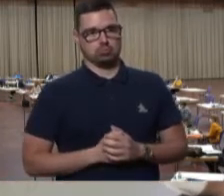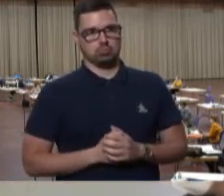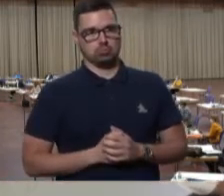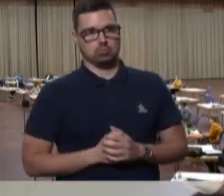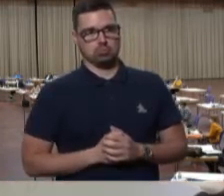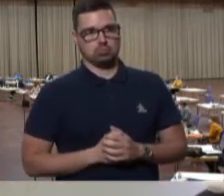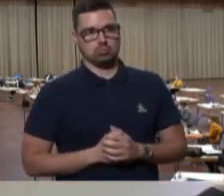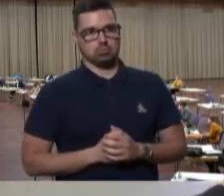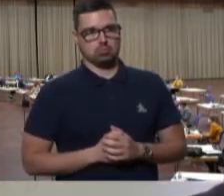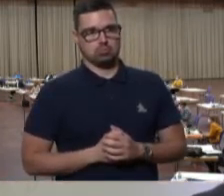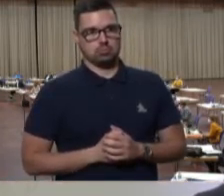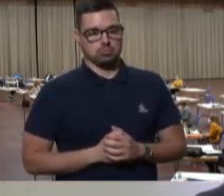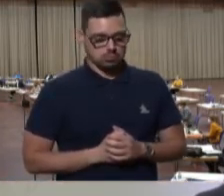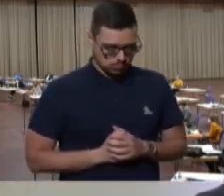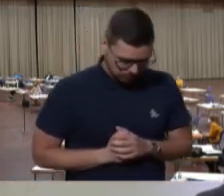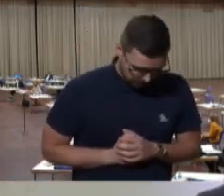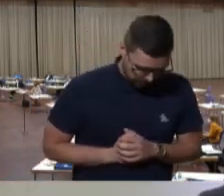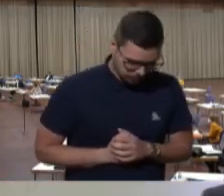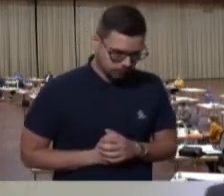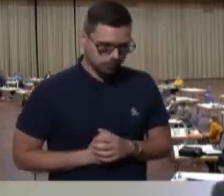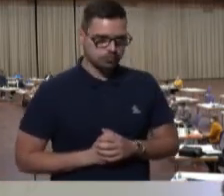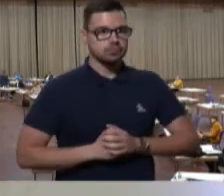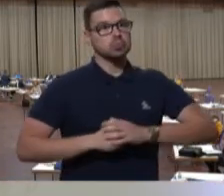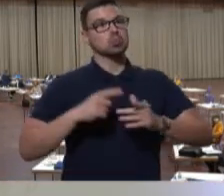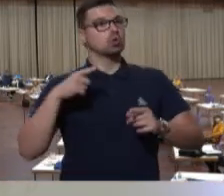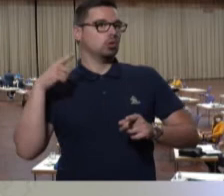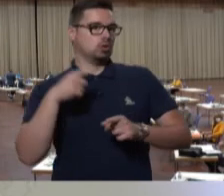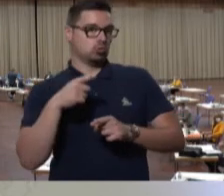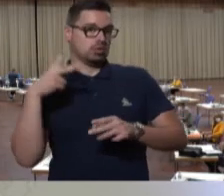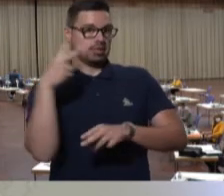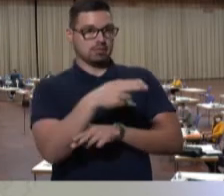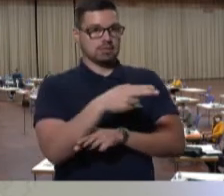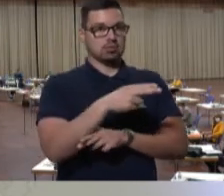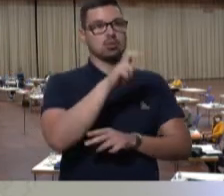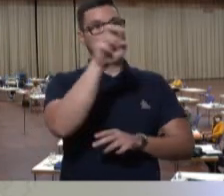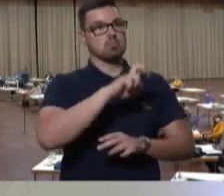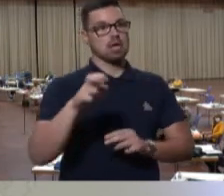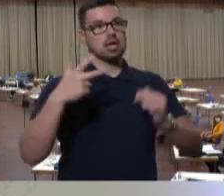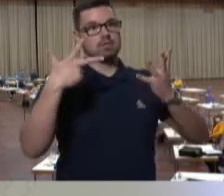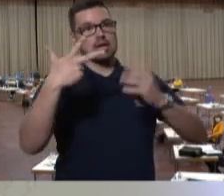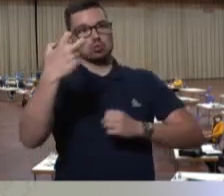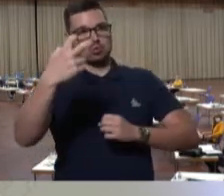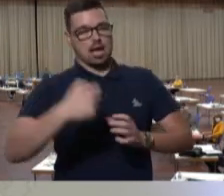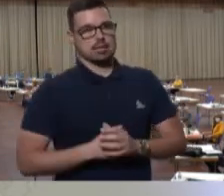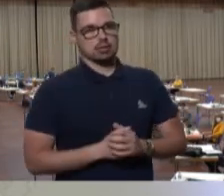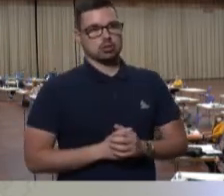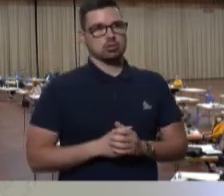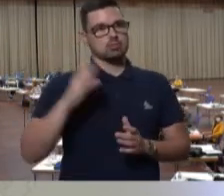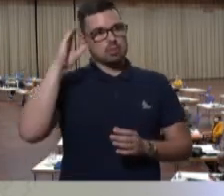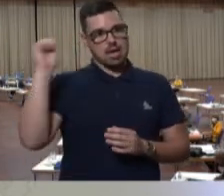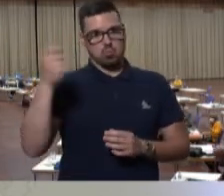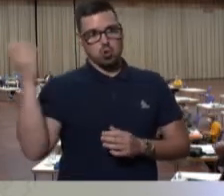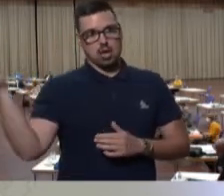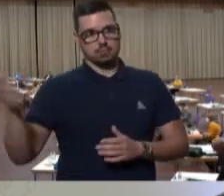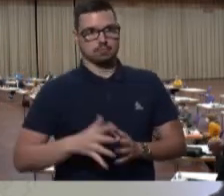Also hier ist eine Kurzintervention gemäß § 38 Absatz 3 Geschäftsordnung. Herr Müller, lasse Sie